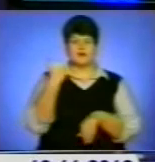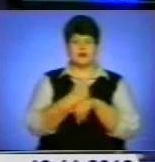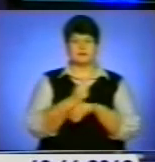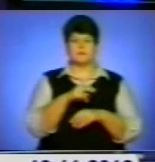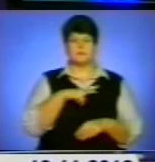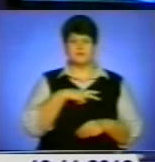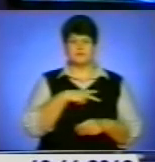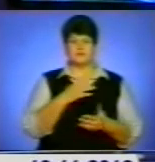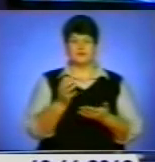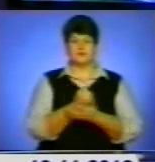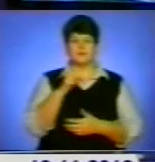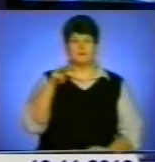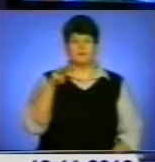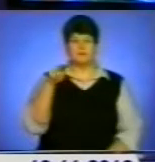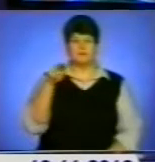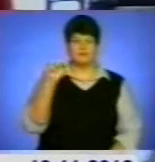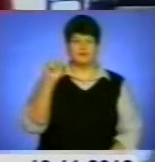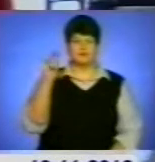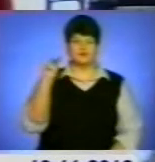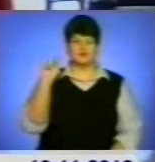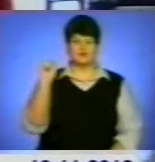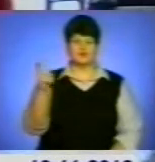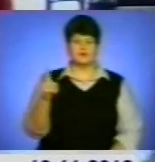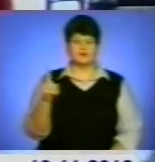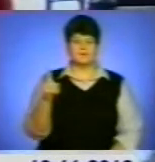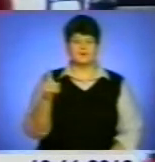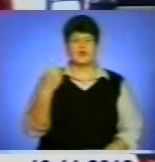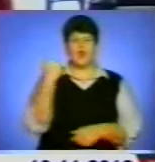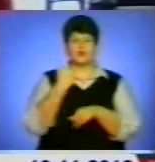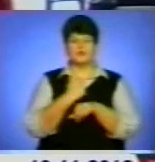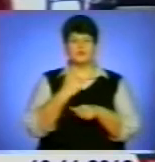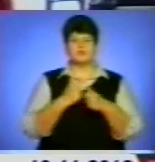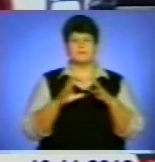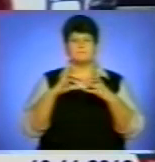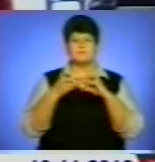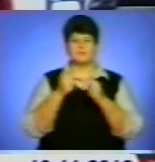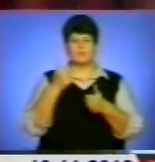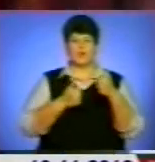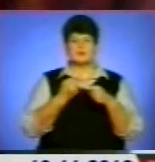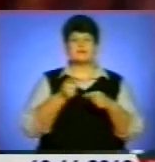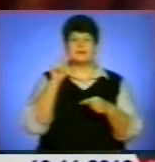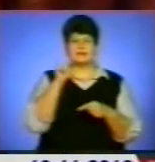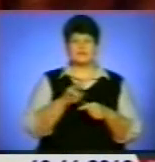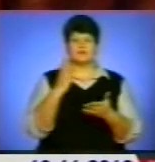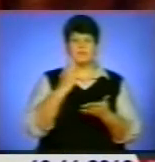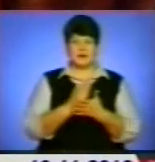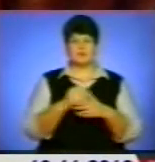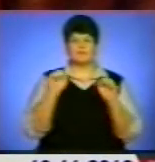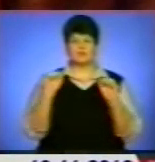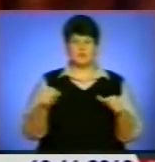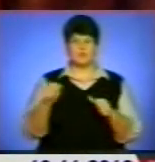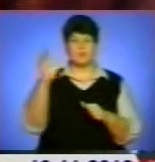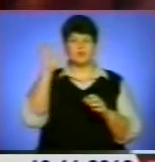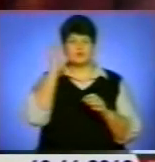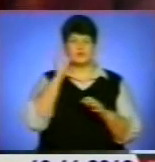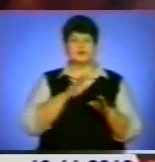Боянович та Марія Панчук. Найголовніший підсумок конкурсу – це те, що ми мали змогу прослухати справжнє живе виконання